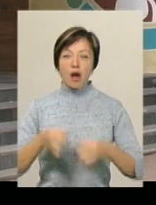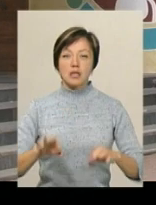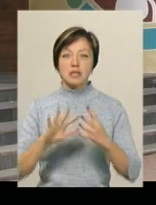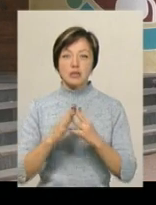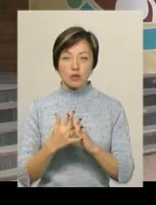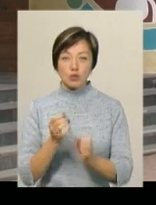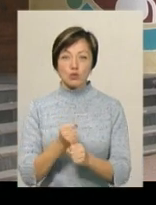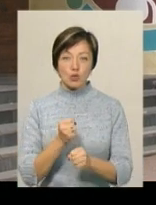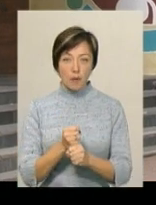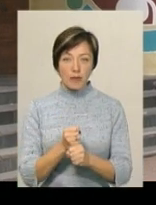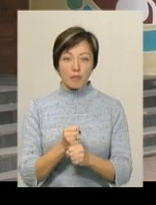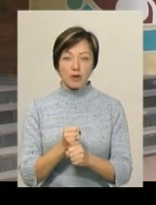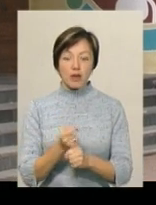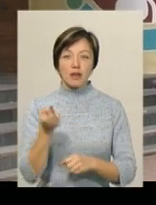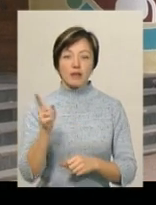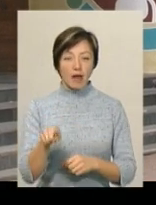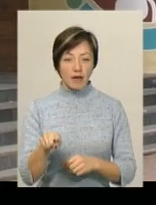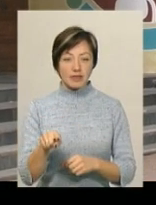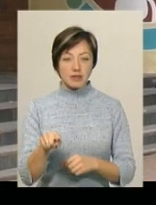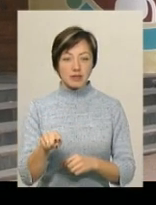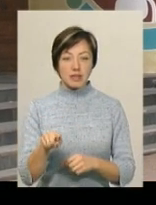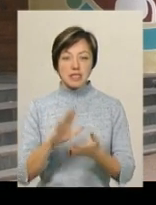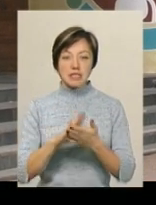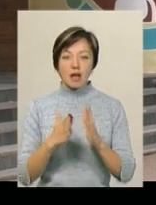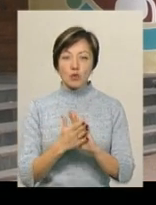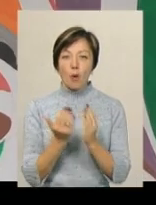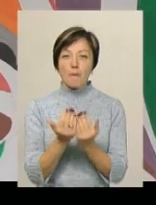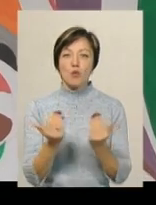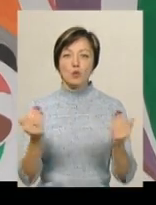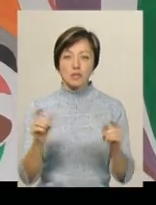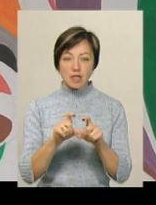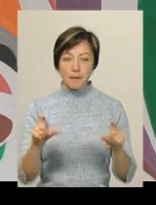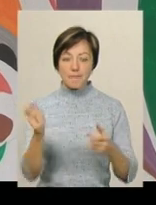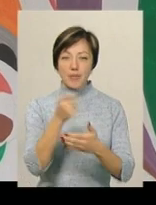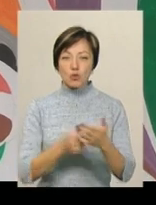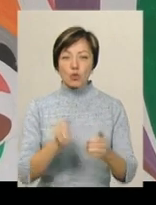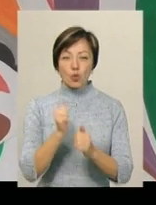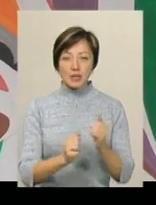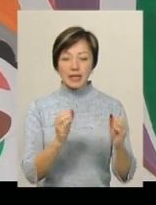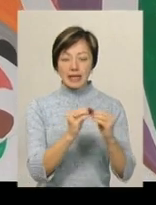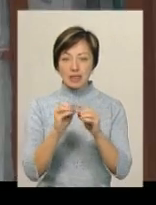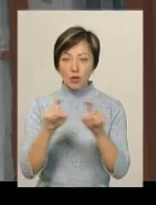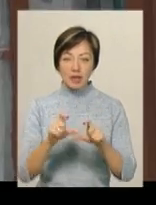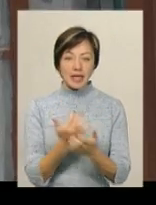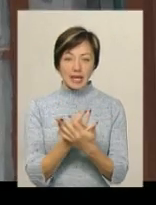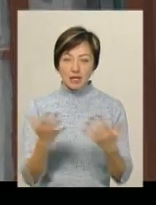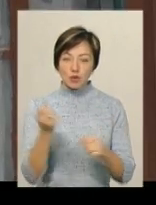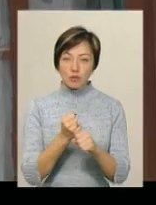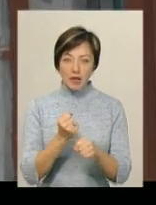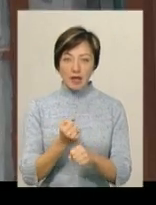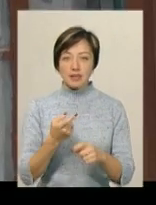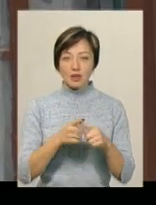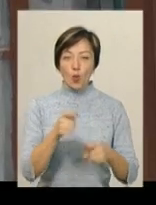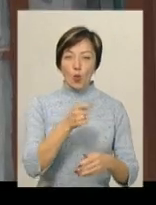зробимо навіть статус музею. Малюнки на кожному з десяти об'єктів різні. Їх розробляли і